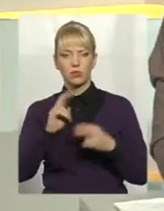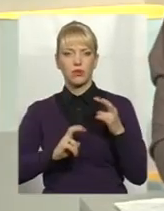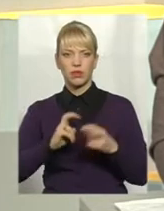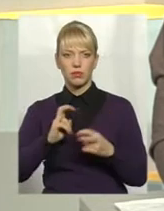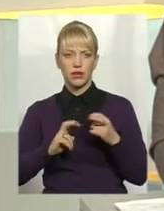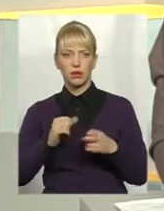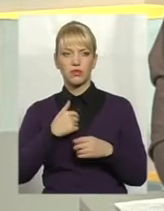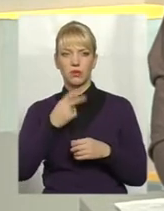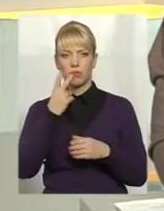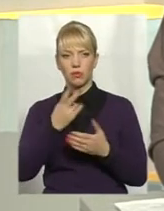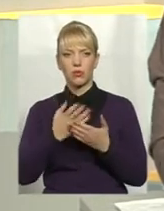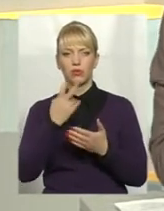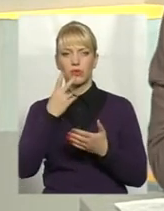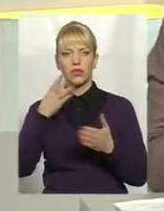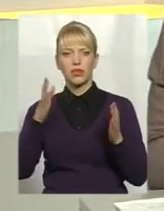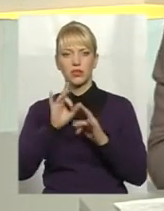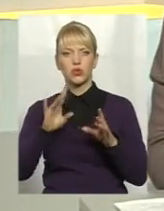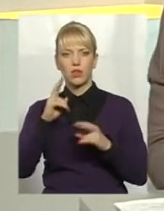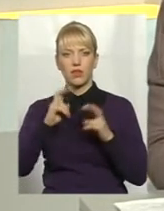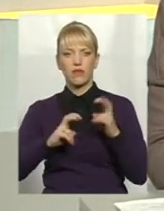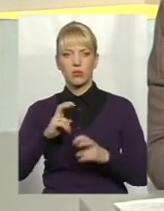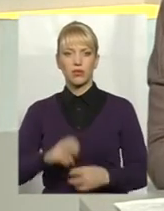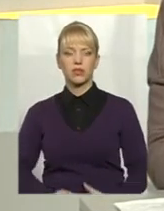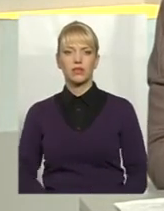зазирнути і нашим глядачам на виробництво. Прошу.